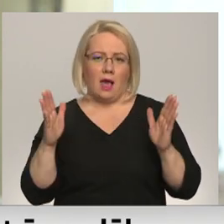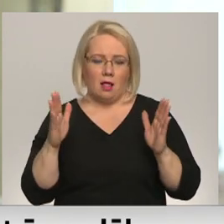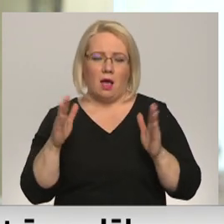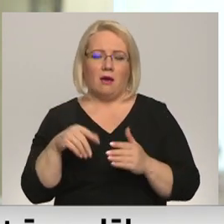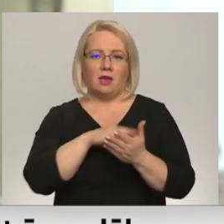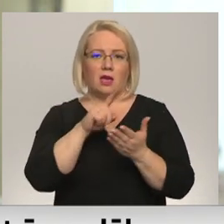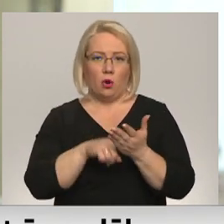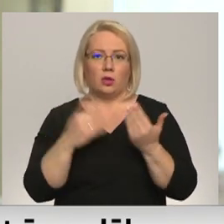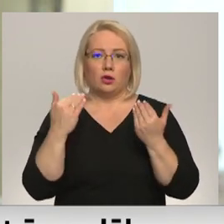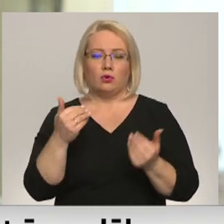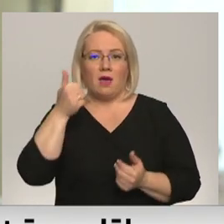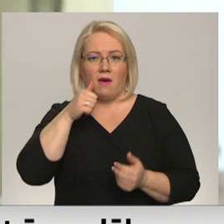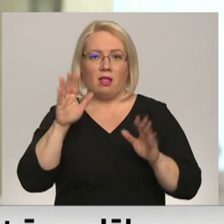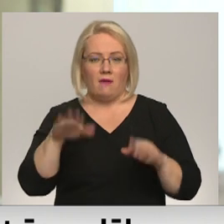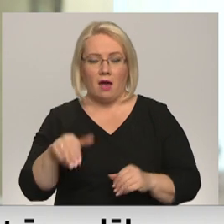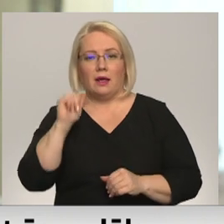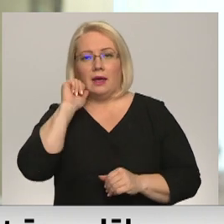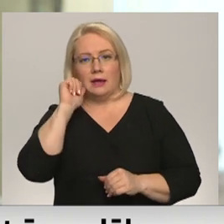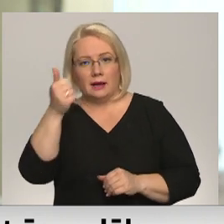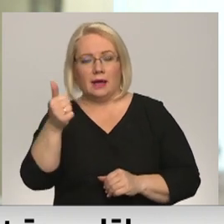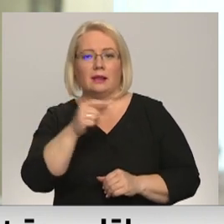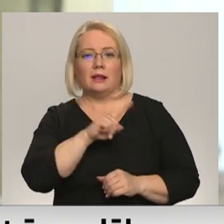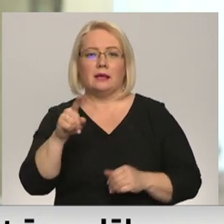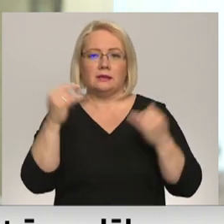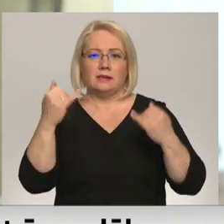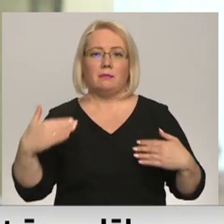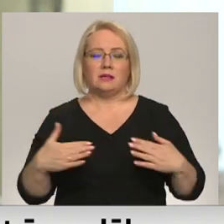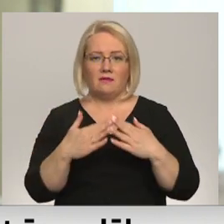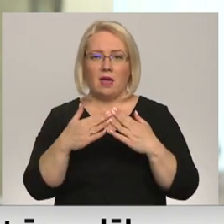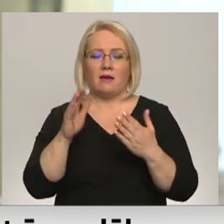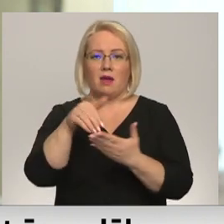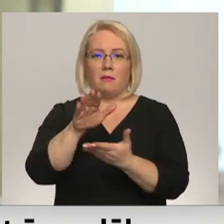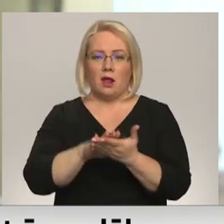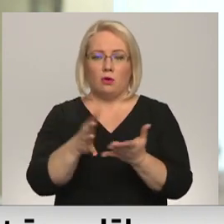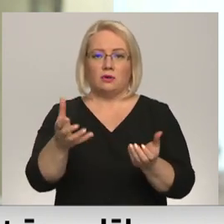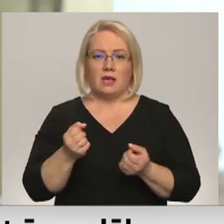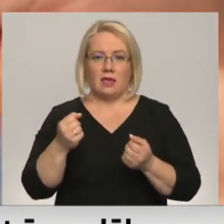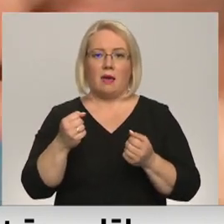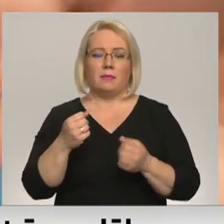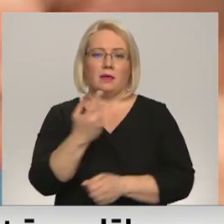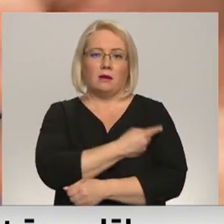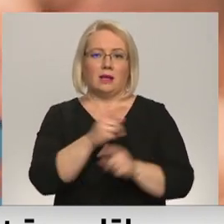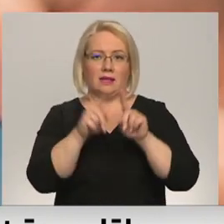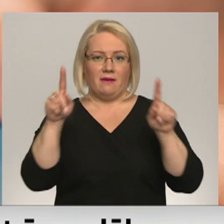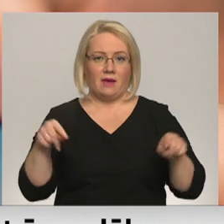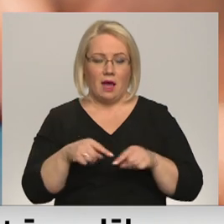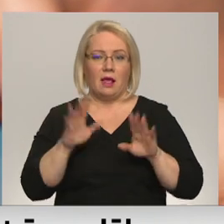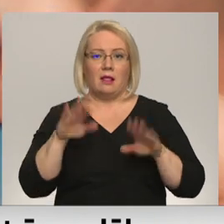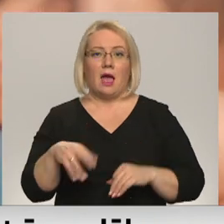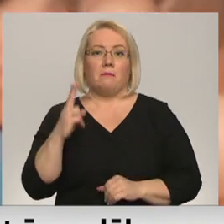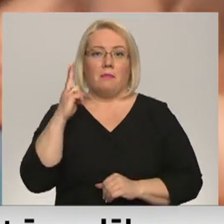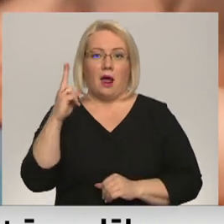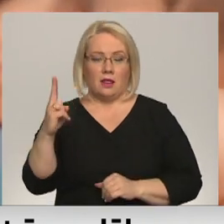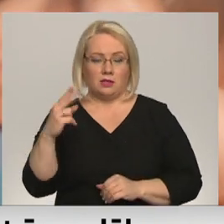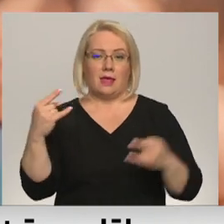ka šodien arī vēl varētu, vai rītdien, vismas, līdz dziemesvērķiem ap, no pierakstītos, kas saņemtos arī. Lai par to pārliecinātos,